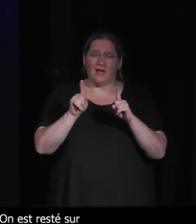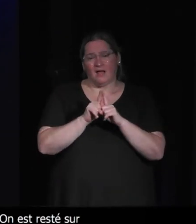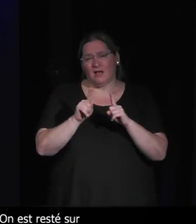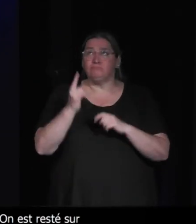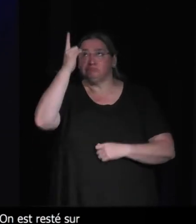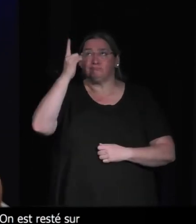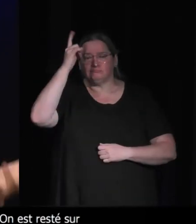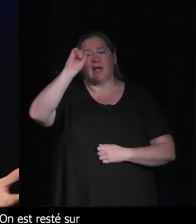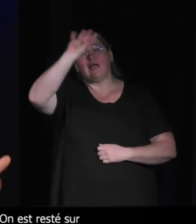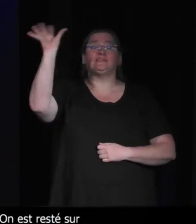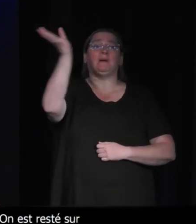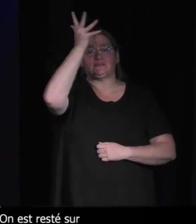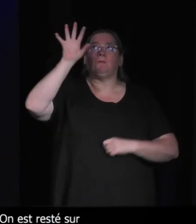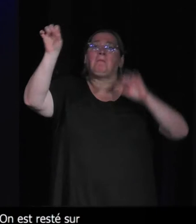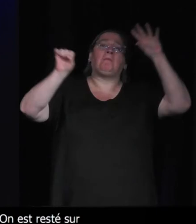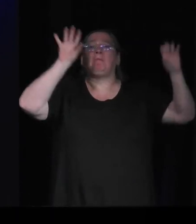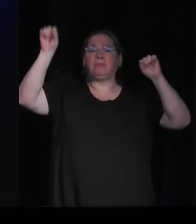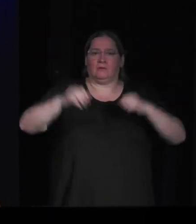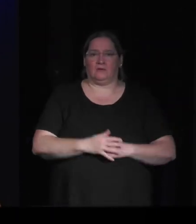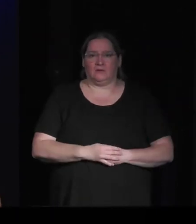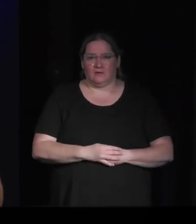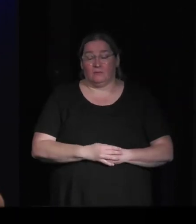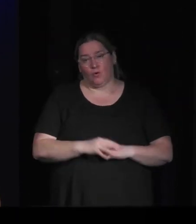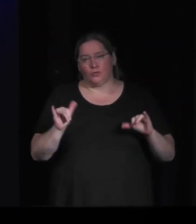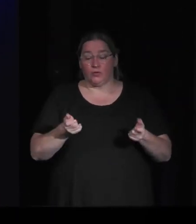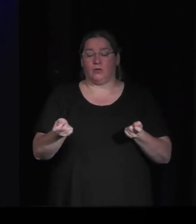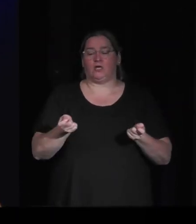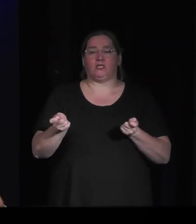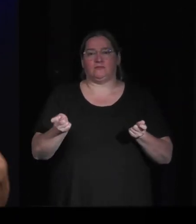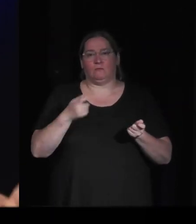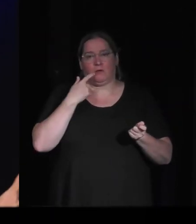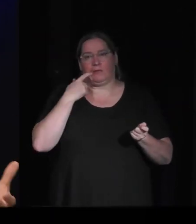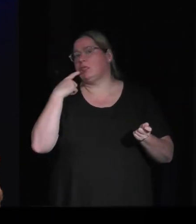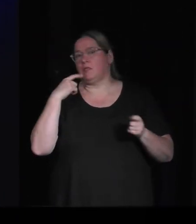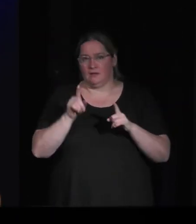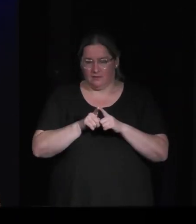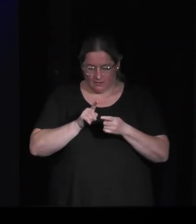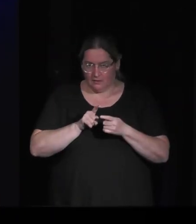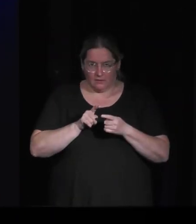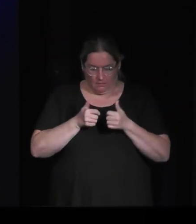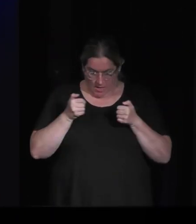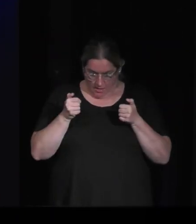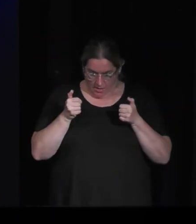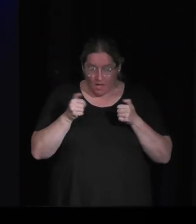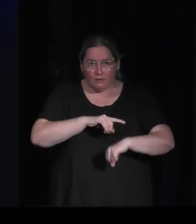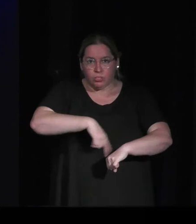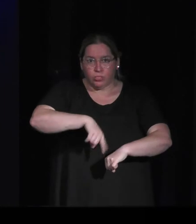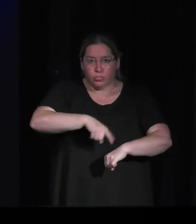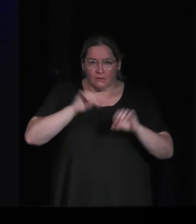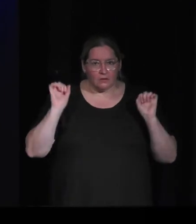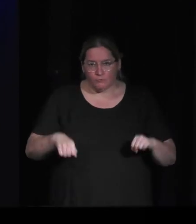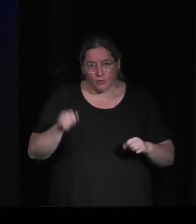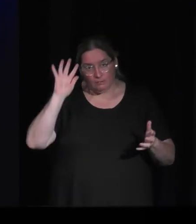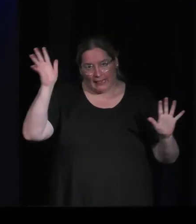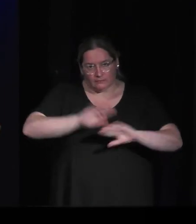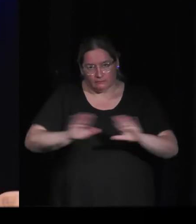une espèce de jeu de gestion. Alors, moi, c aussi ma cam, les jeux de gestion. Donc, il y a presque un truc hyper addictif. J'y joue comme un malade pendant tout un temps. Et qu'il y un jeu, au fond, qui